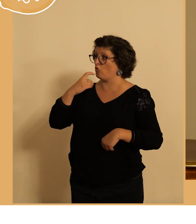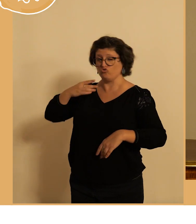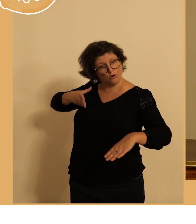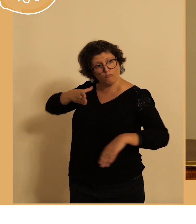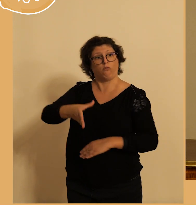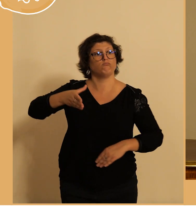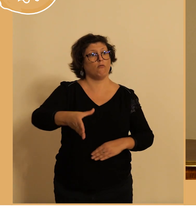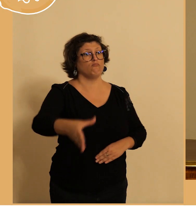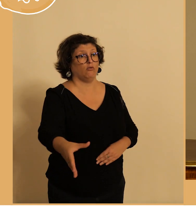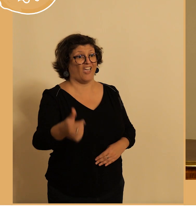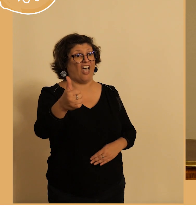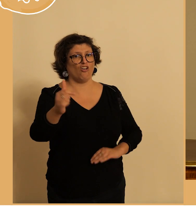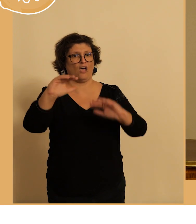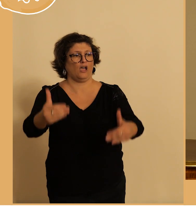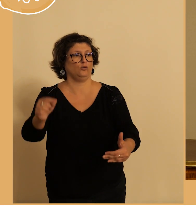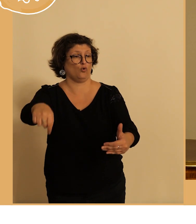fait plaisir j'aime bien